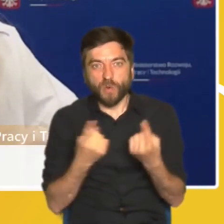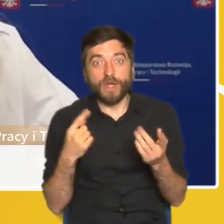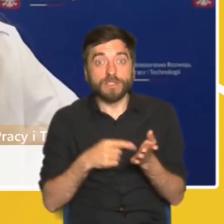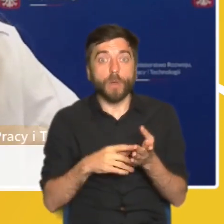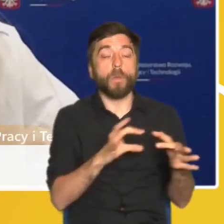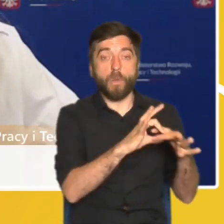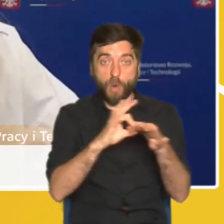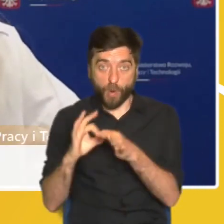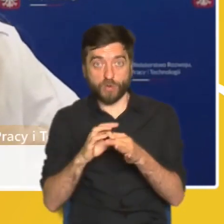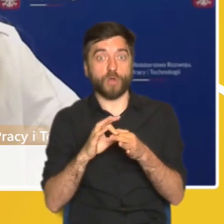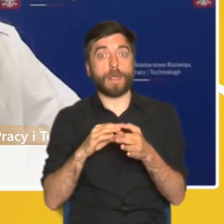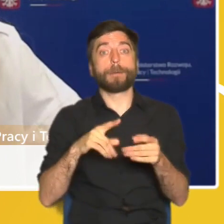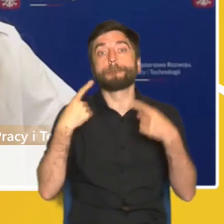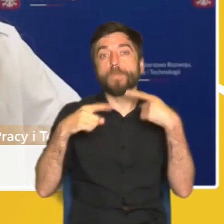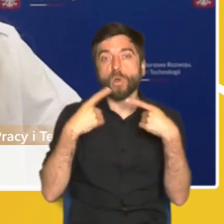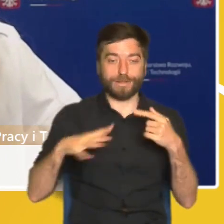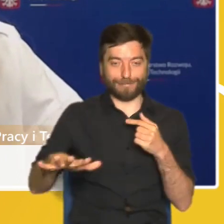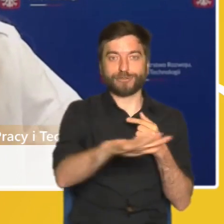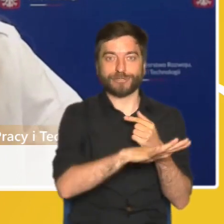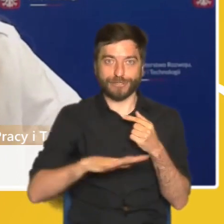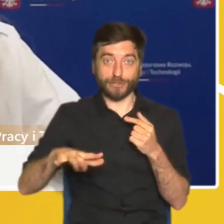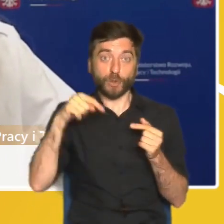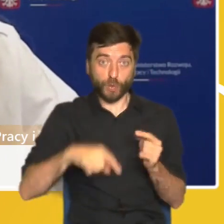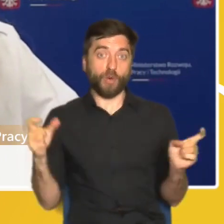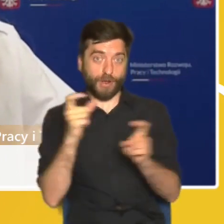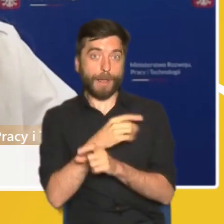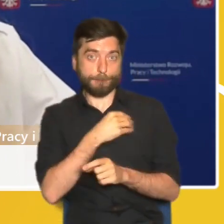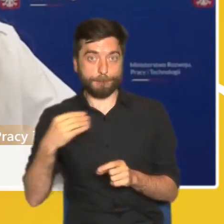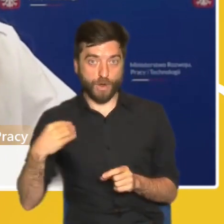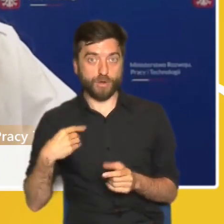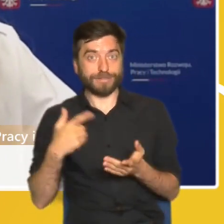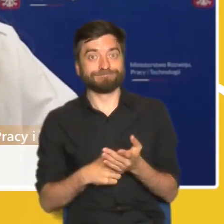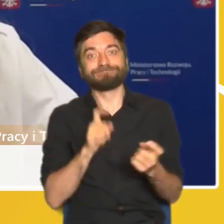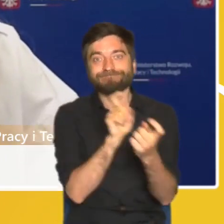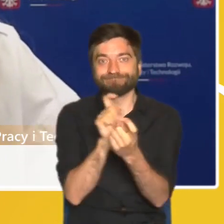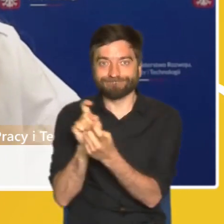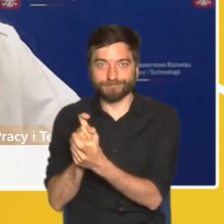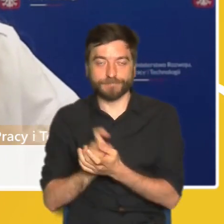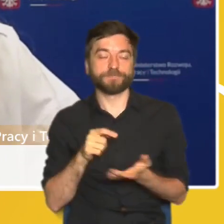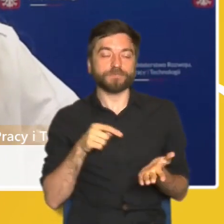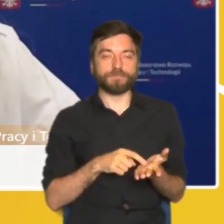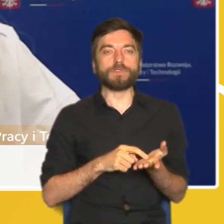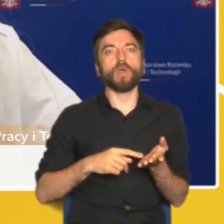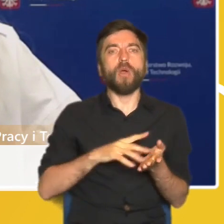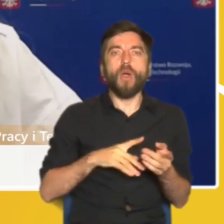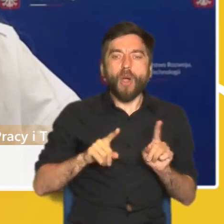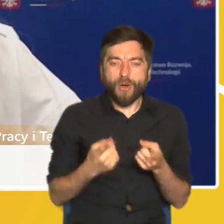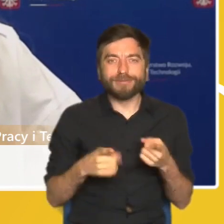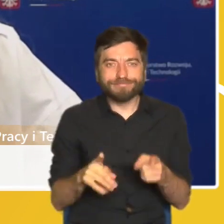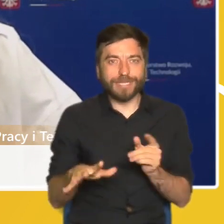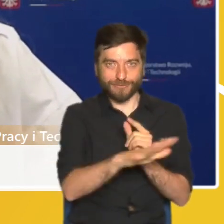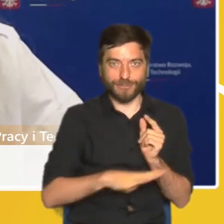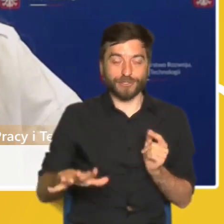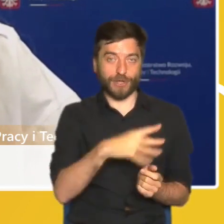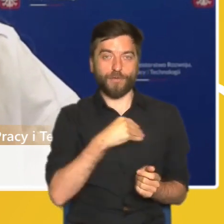polityką przestrzenną w naszym państwie, przeciwdziałać. Głównym problemem organizacji przestrzeni w Polsce jest m